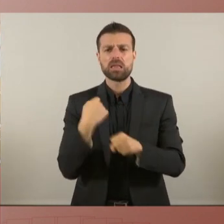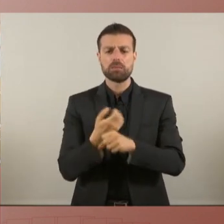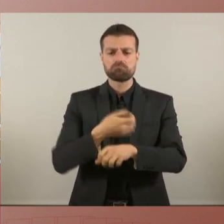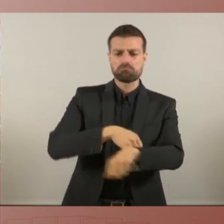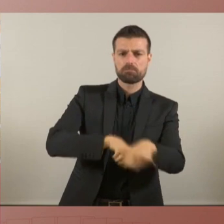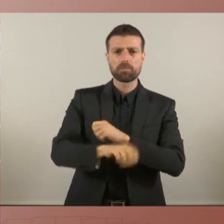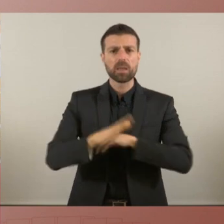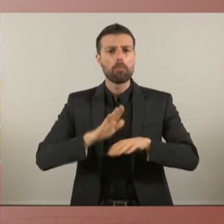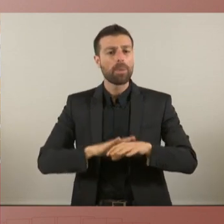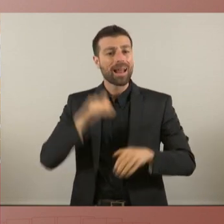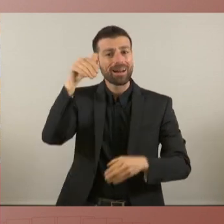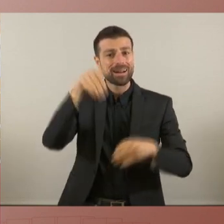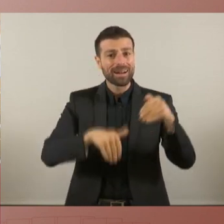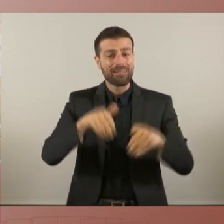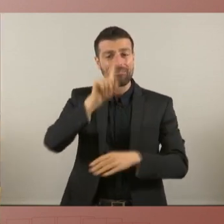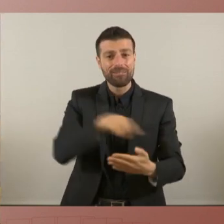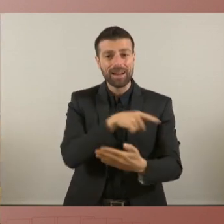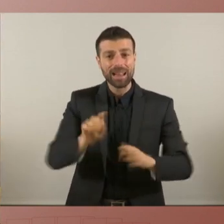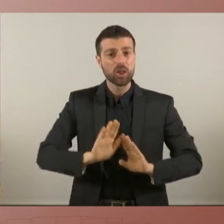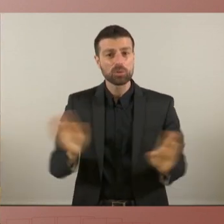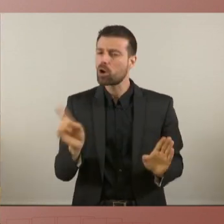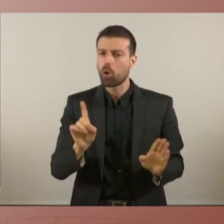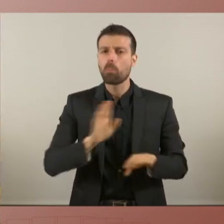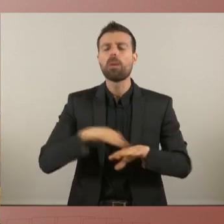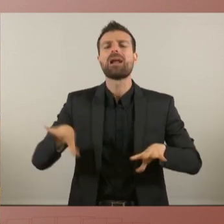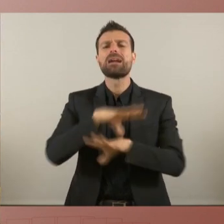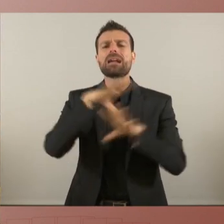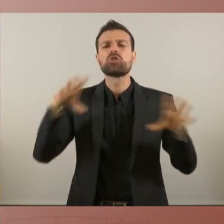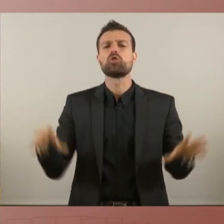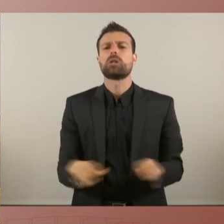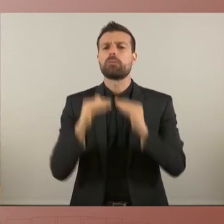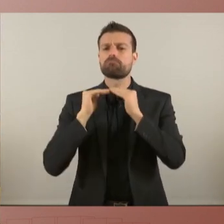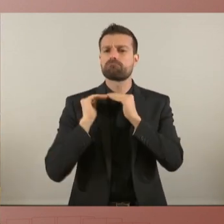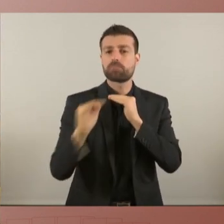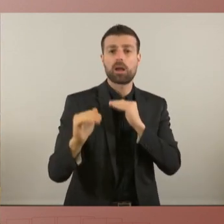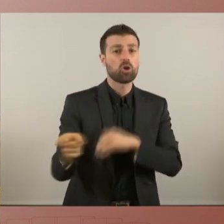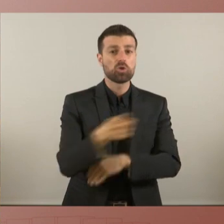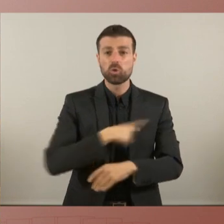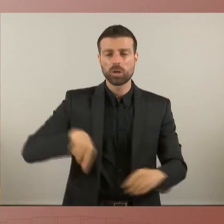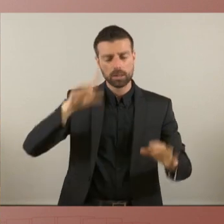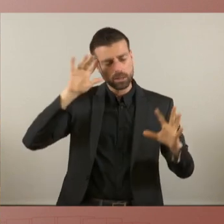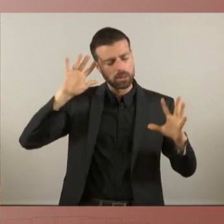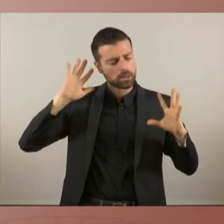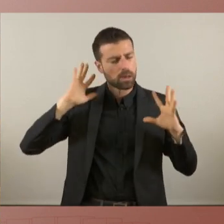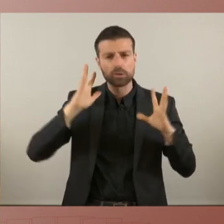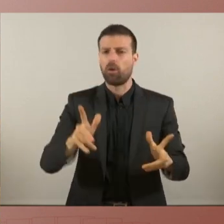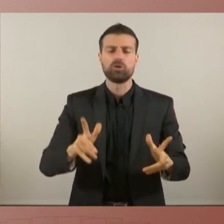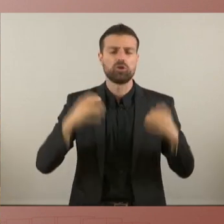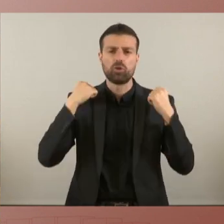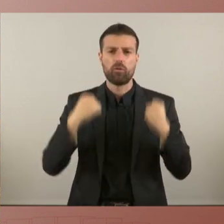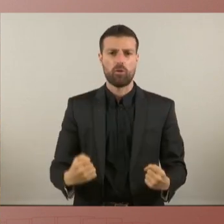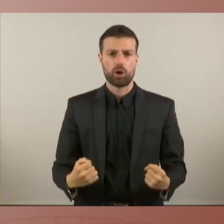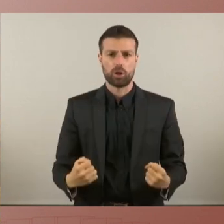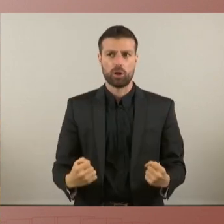per fer el referèndum sinó per sostenir el seu resultat ens hi deixarem la pell la CUP un nou cicle per